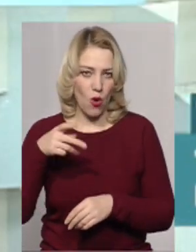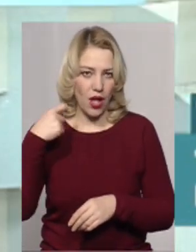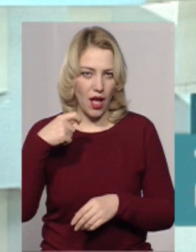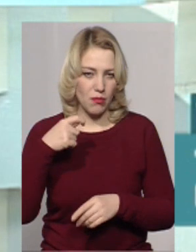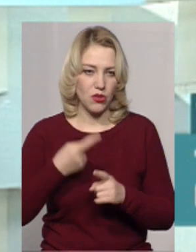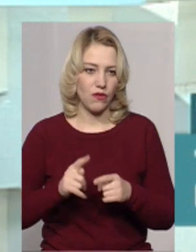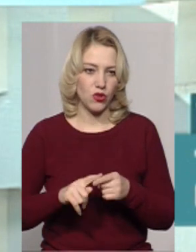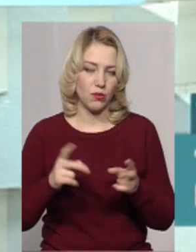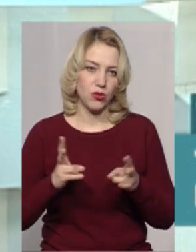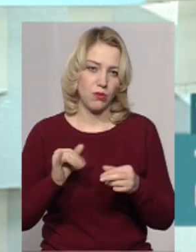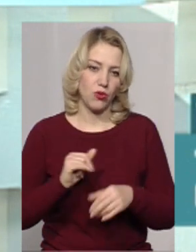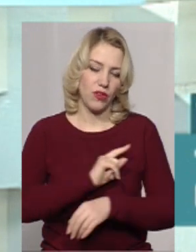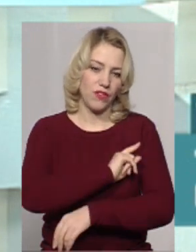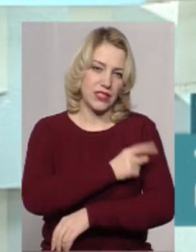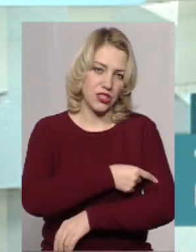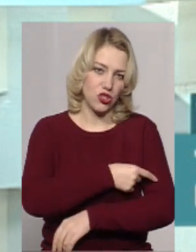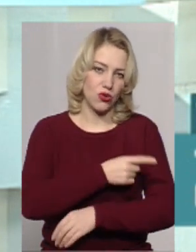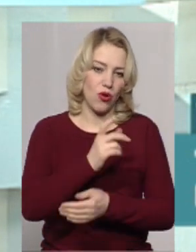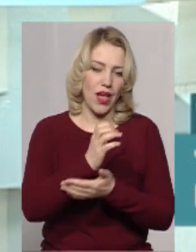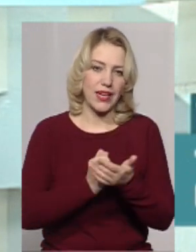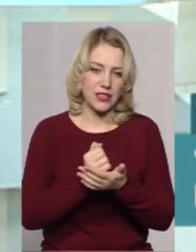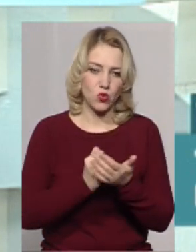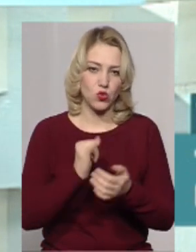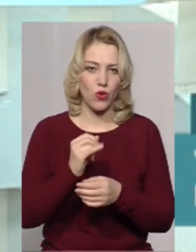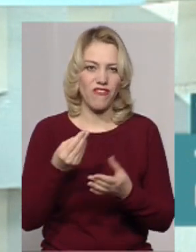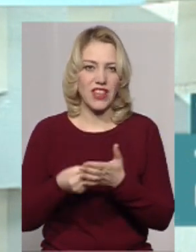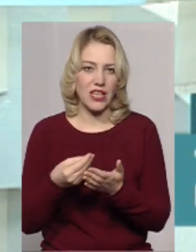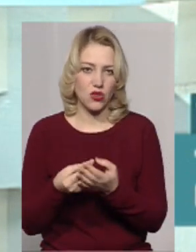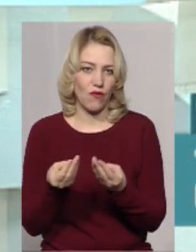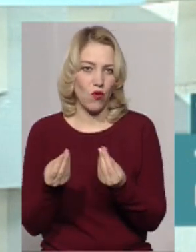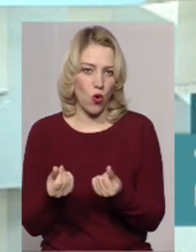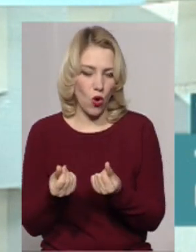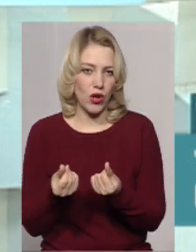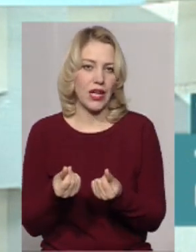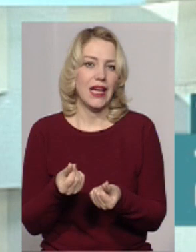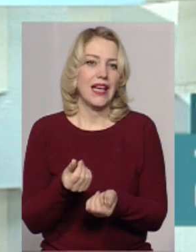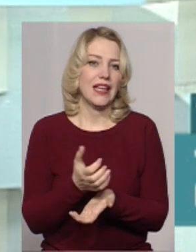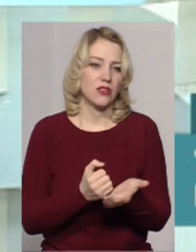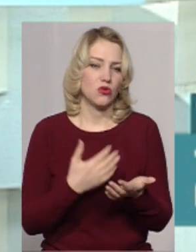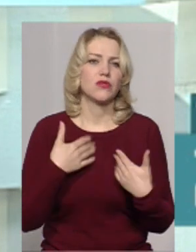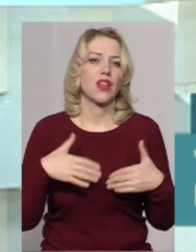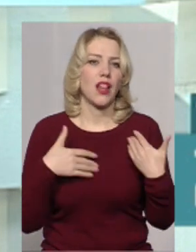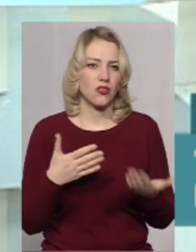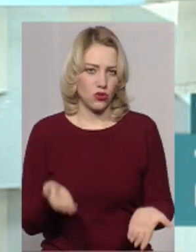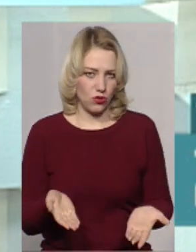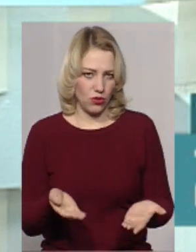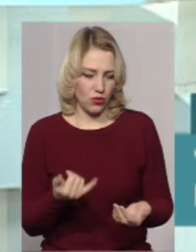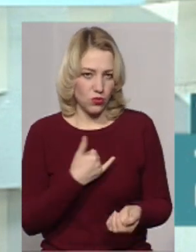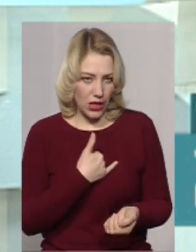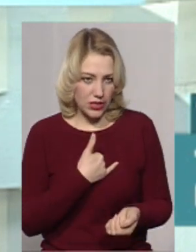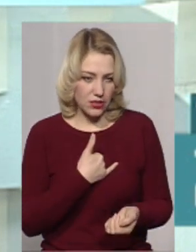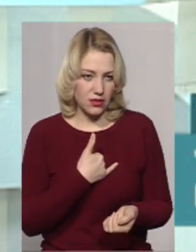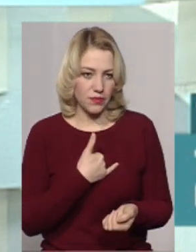потребує як фізичного ресурсу, так і фінансового ресурсу. І це, в принципі, і не логічно. Для чого? В нас,